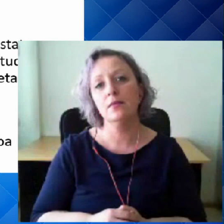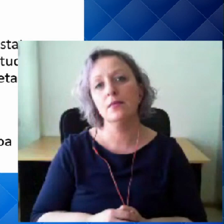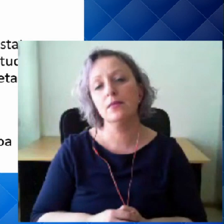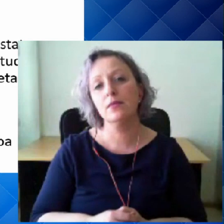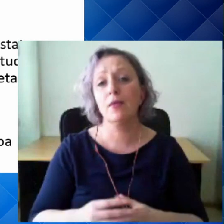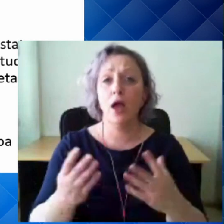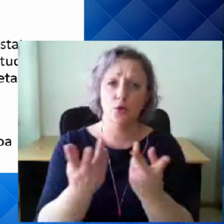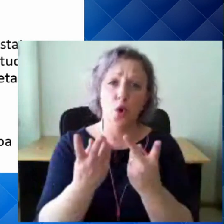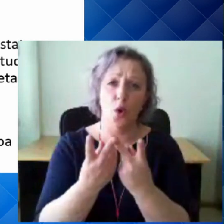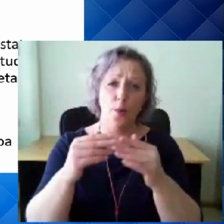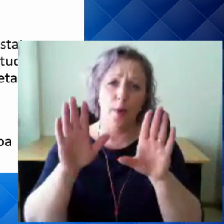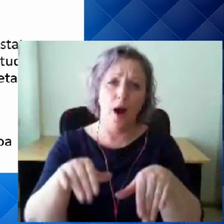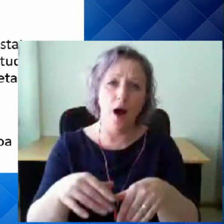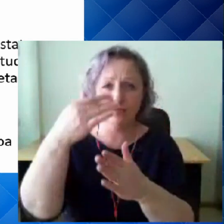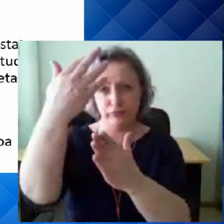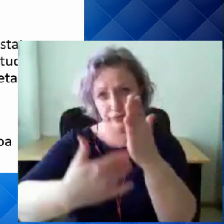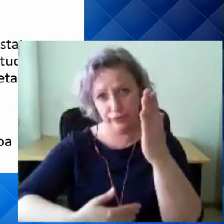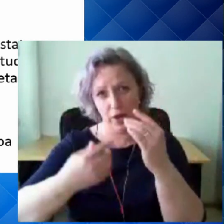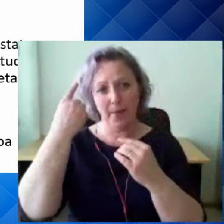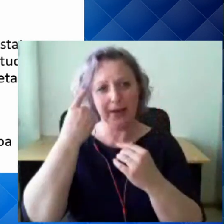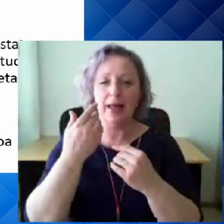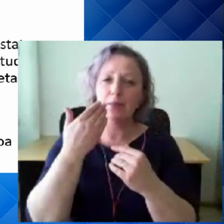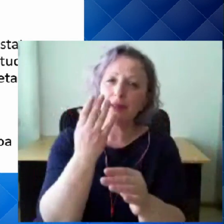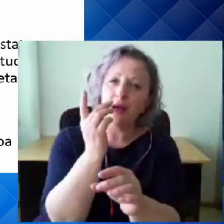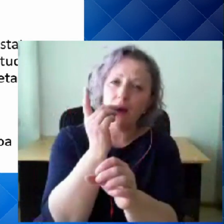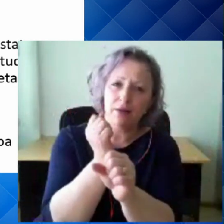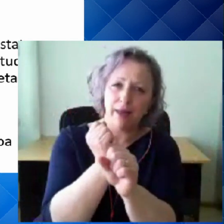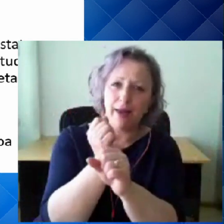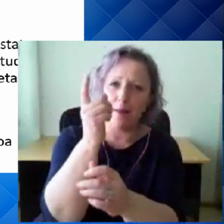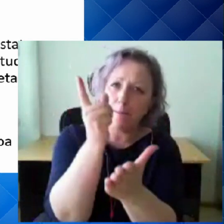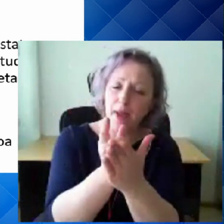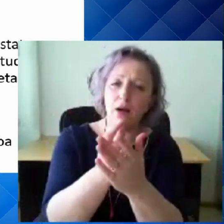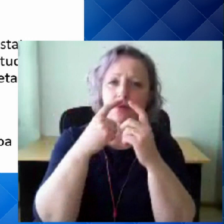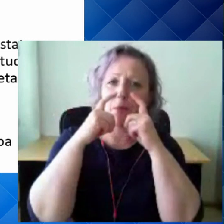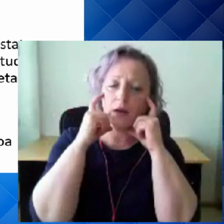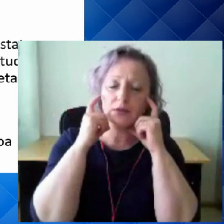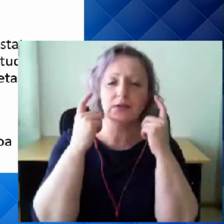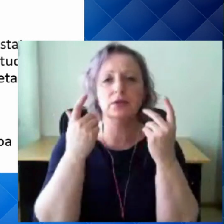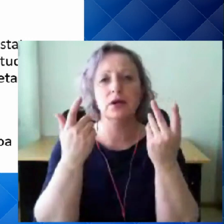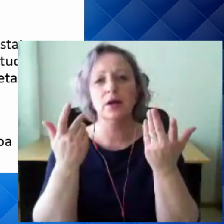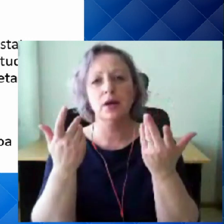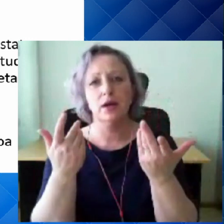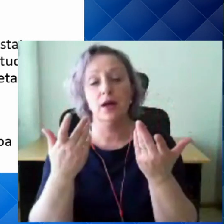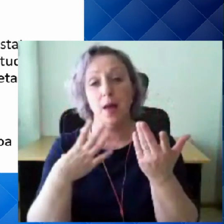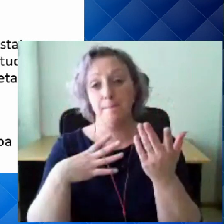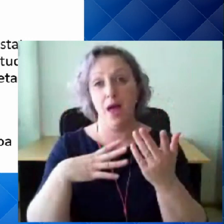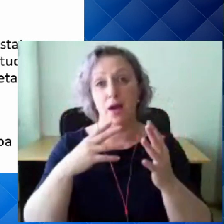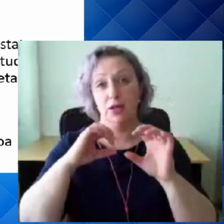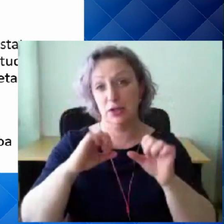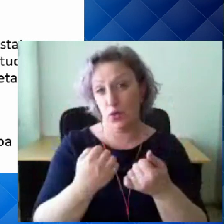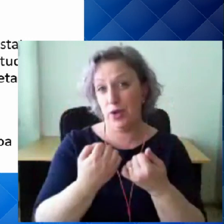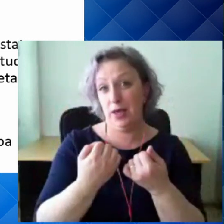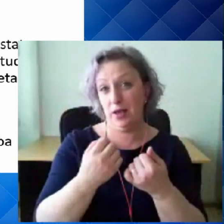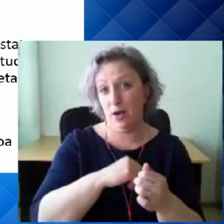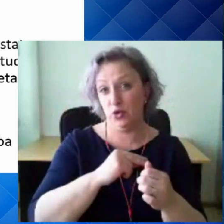No siin ongi juba mõtted, mida tuleks teha maskiga, pärast seda, kui me oleme